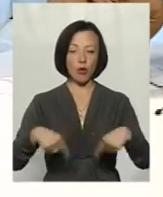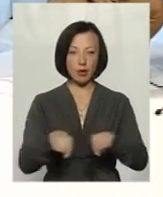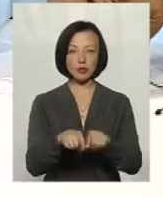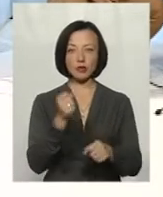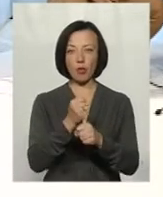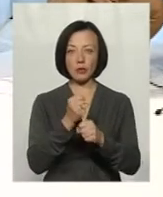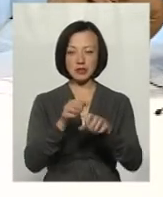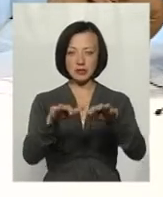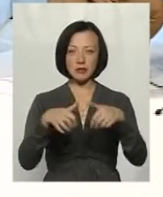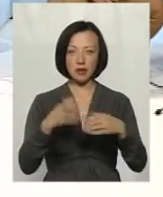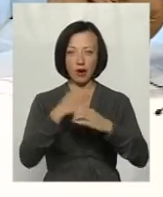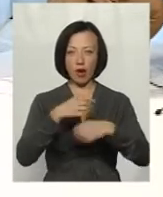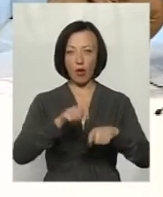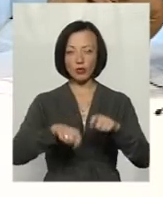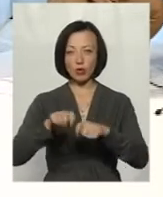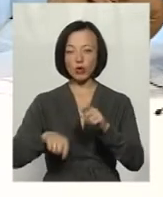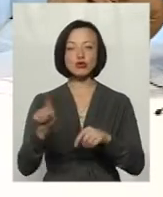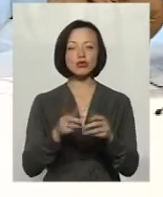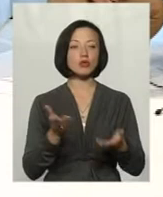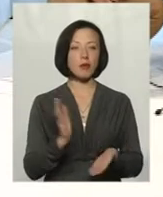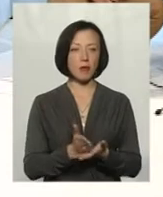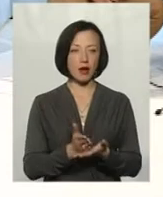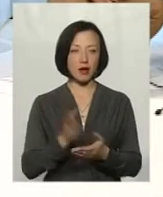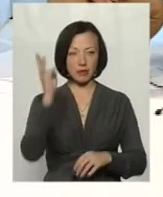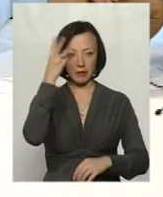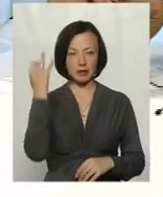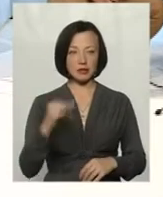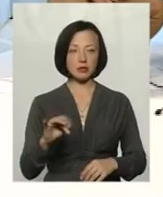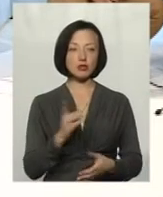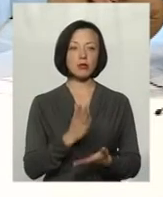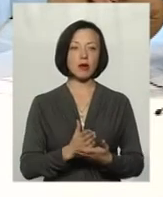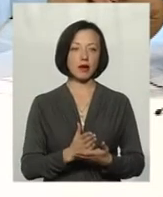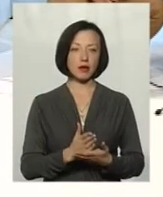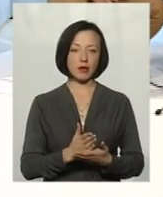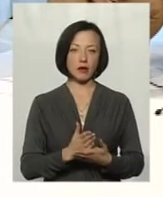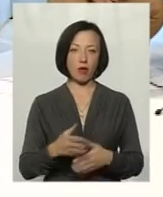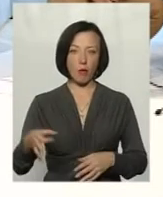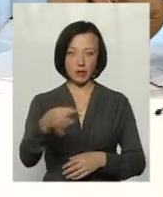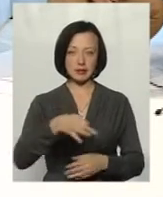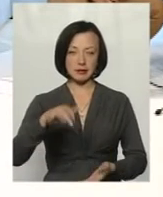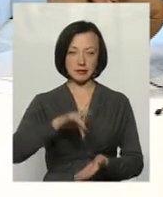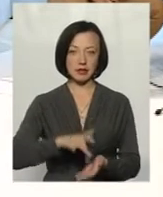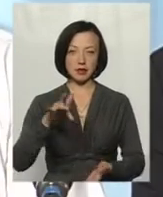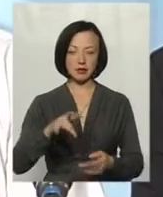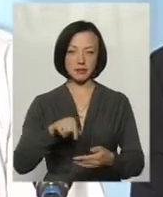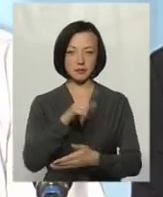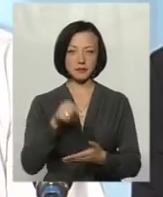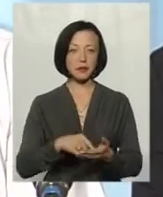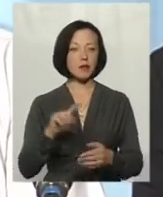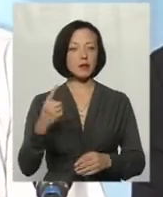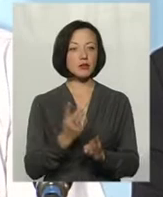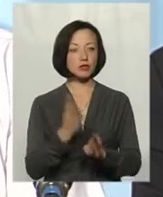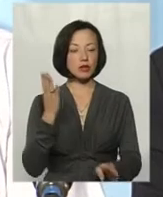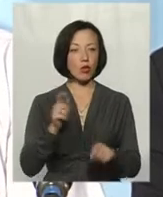забір води, контроль. Що має Хмельницький, що має обласний центр? В першу чергу, контролем